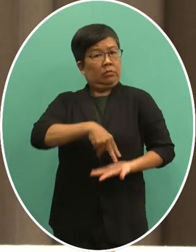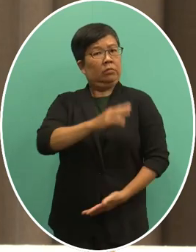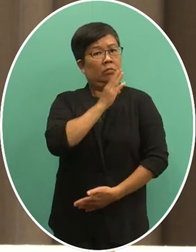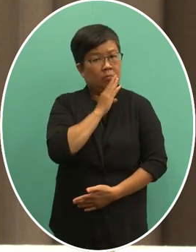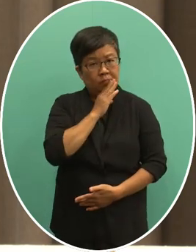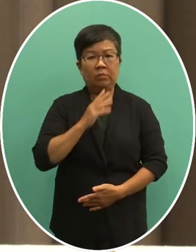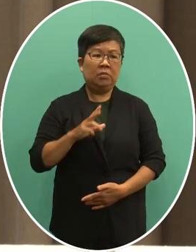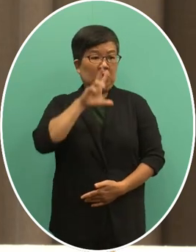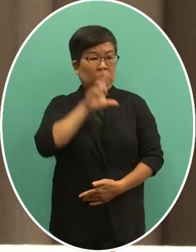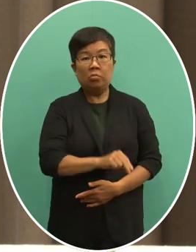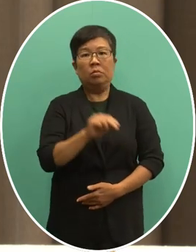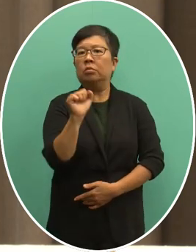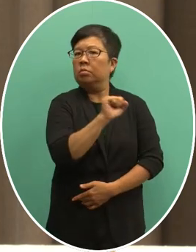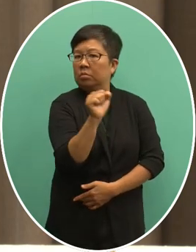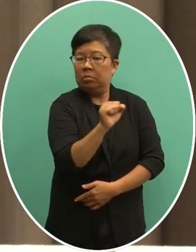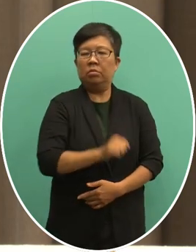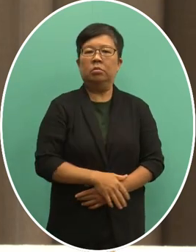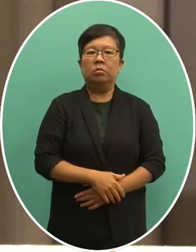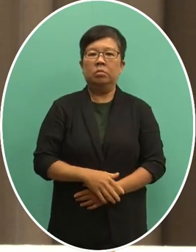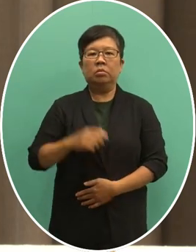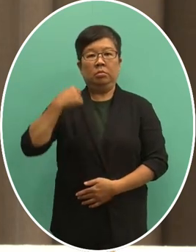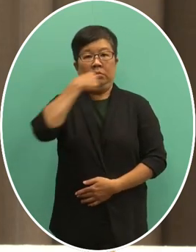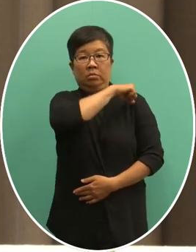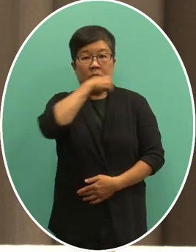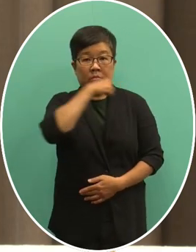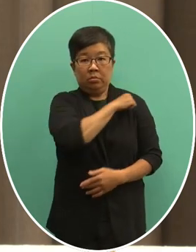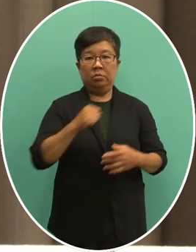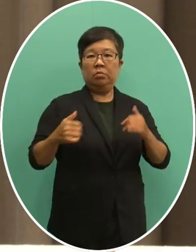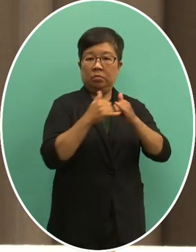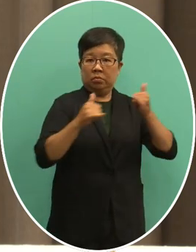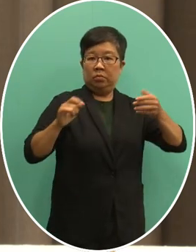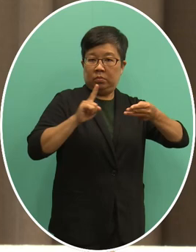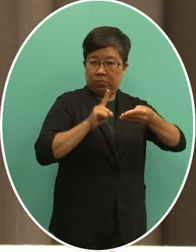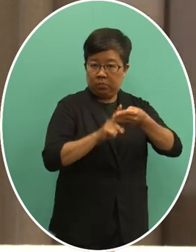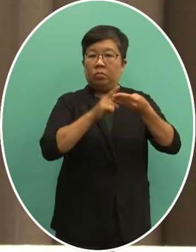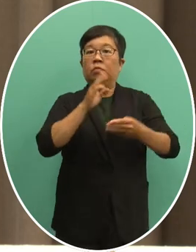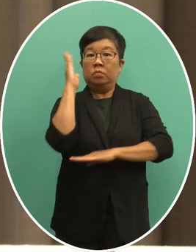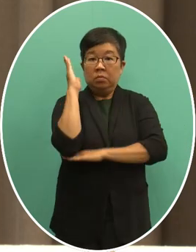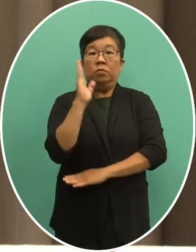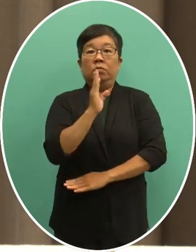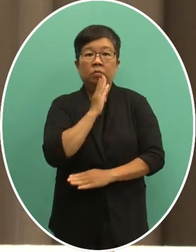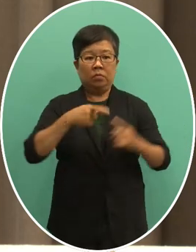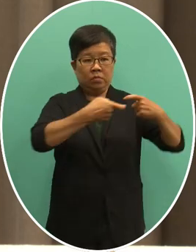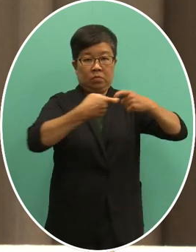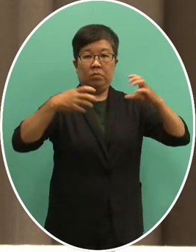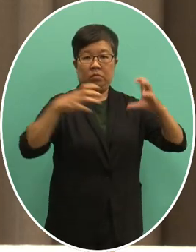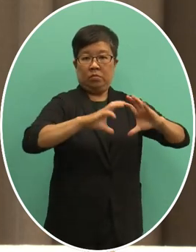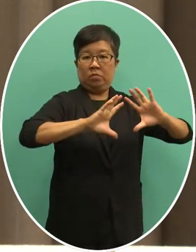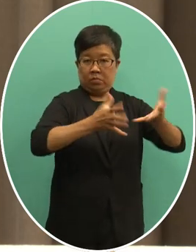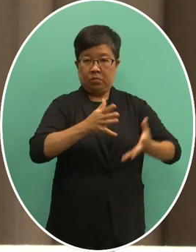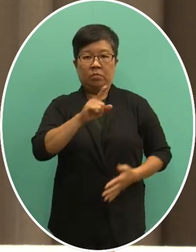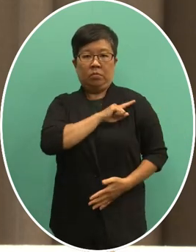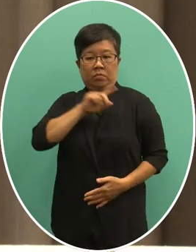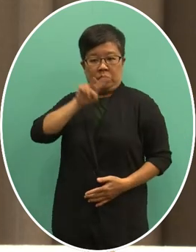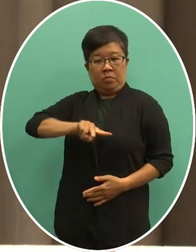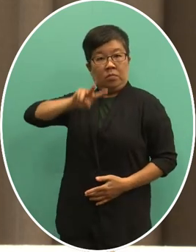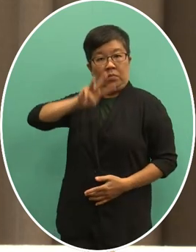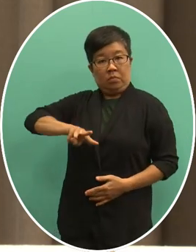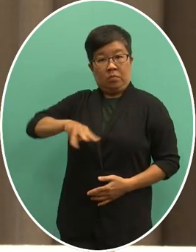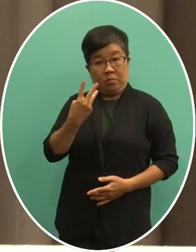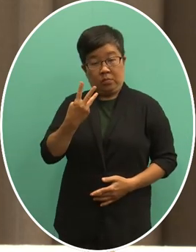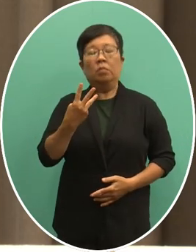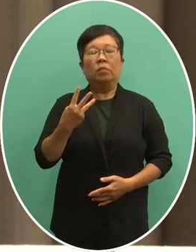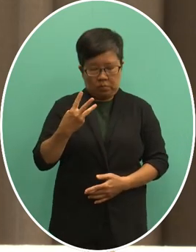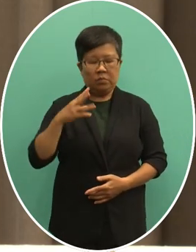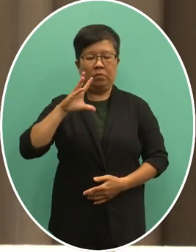实那么只有台湾民选的政府才能够在联合国体系代表全台湾2300万的人